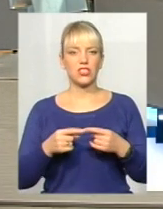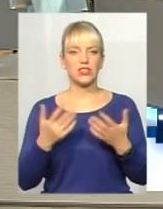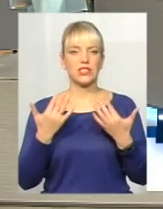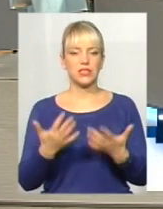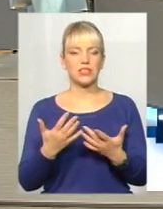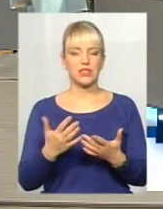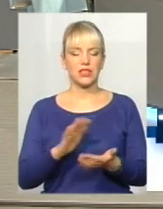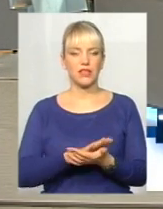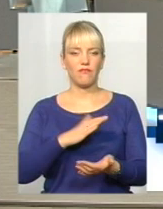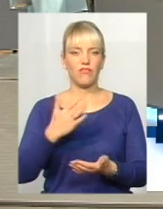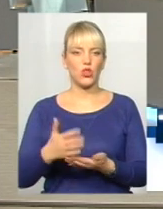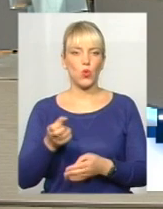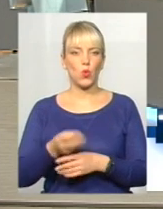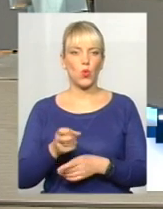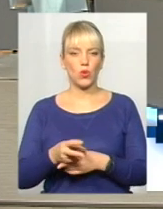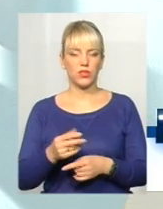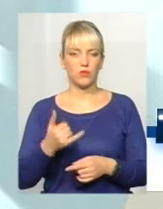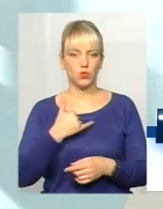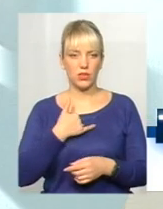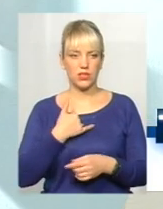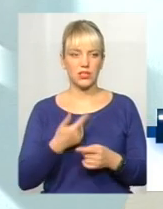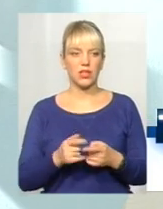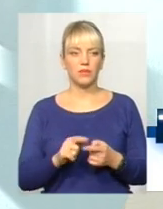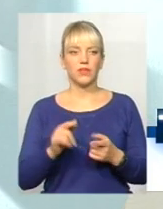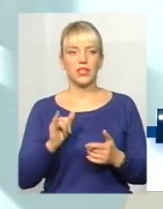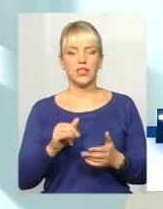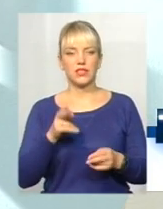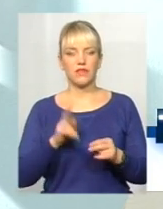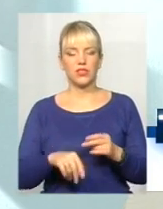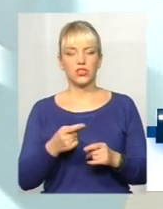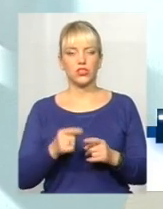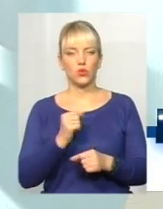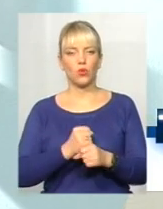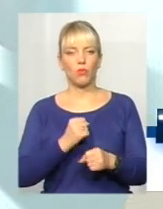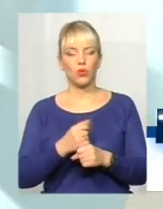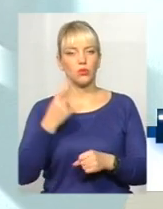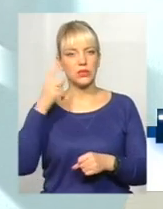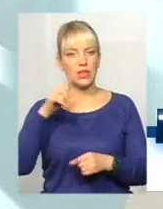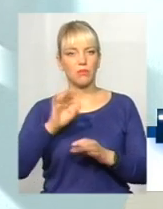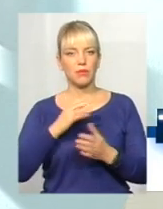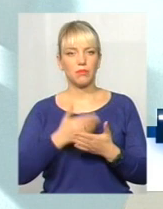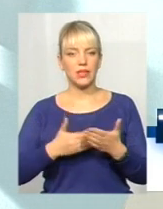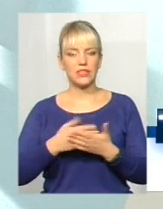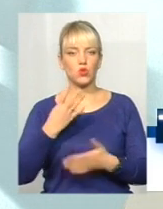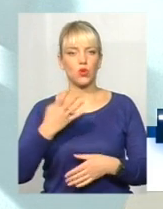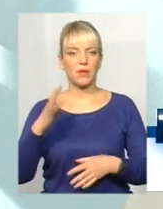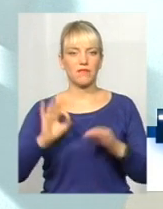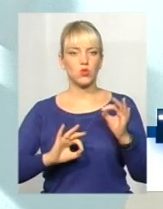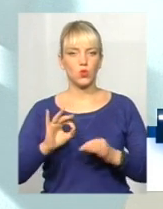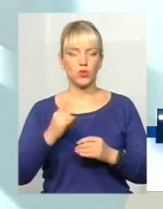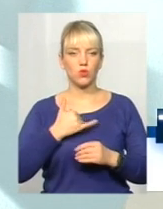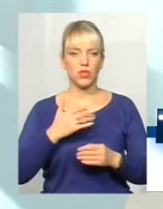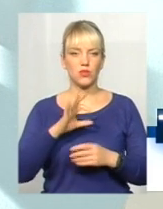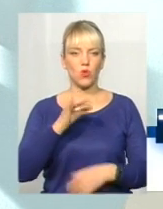входить в самі побутові відходи. І завершили вже цю роботу. І ми знаємо, що приблизно 45% у нас йде